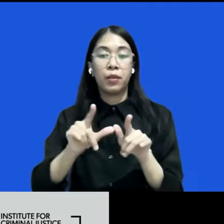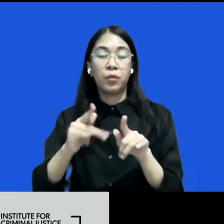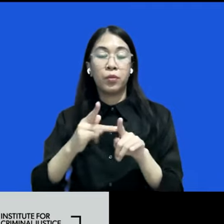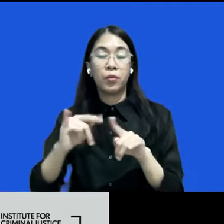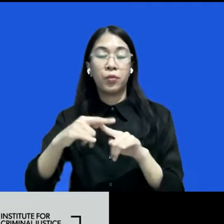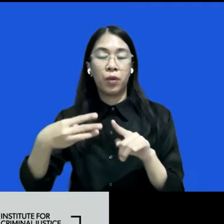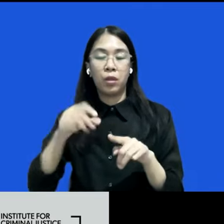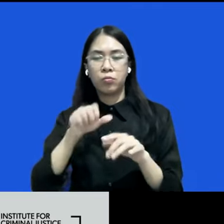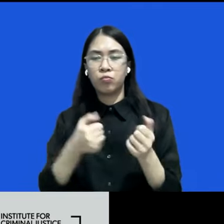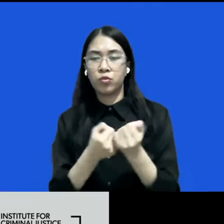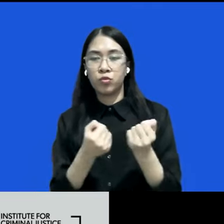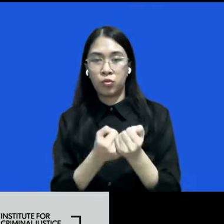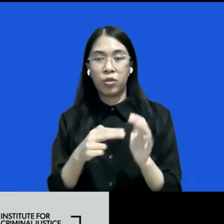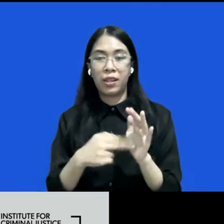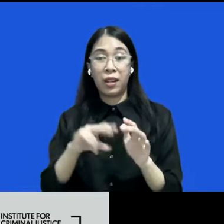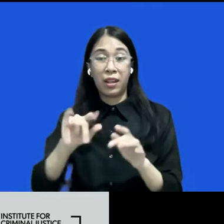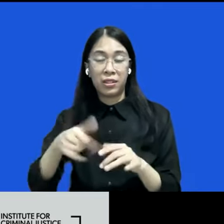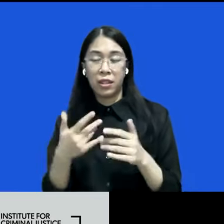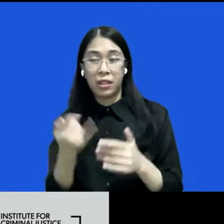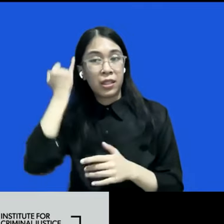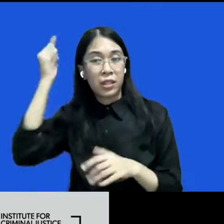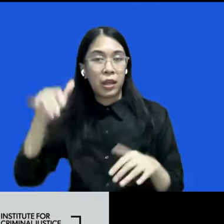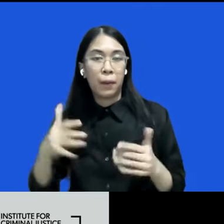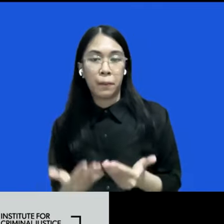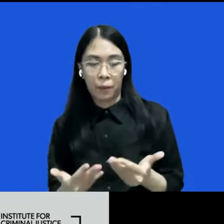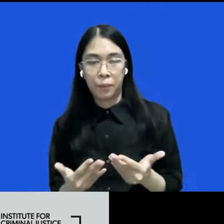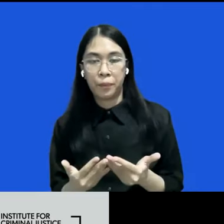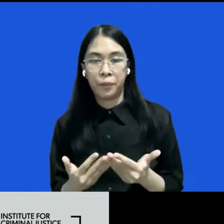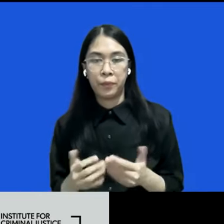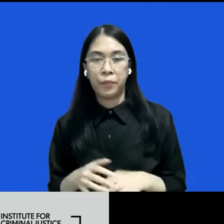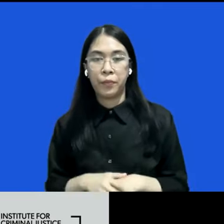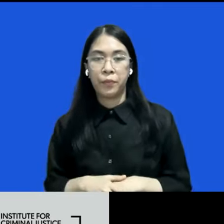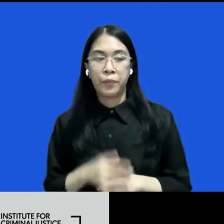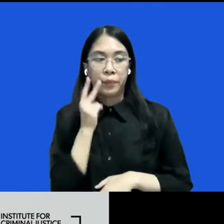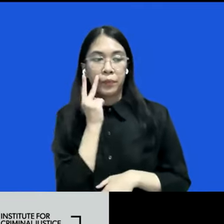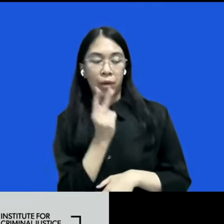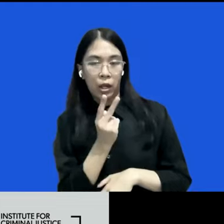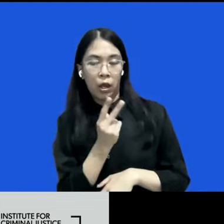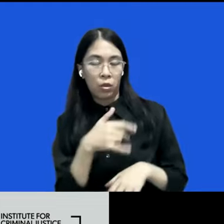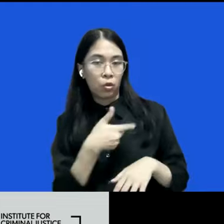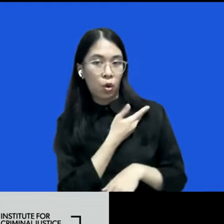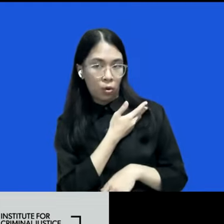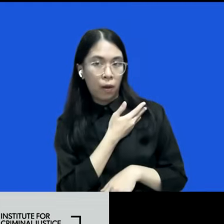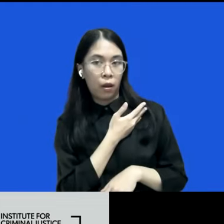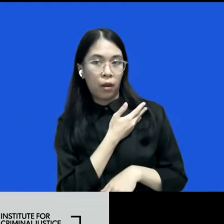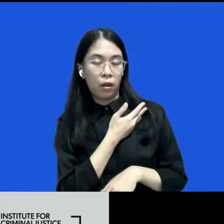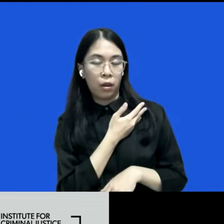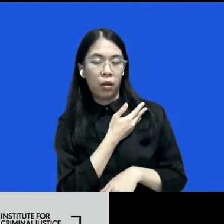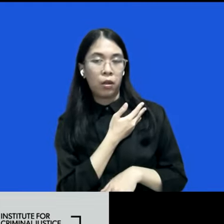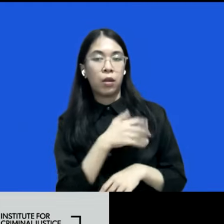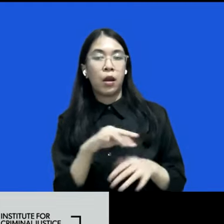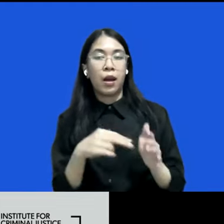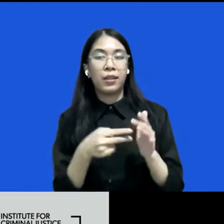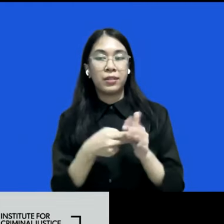RJ salah satu idenya adalah dengan ketika dia melihat korban maka kemudian outputnya